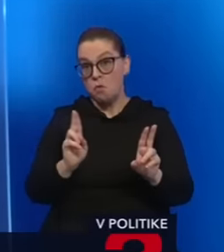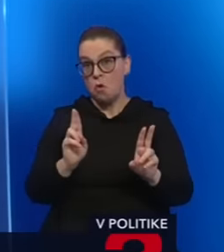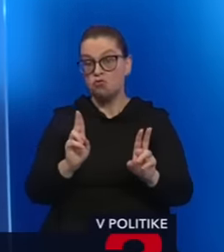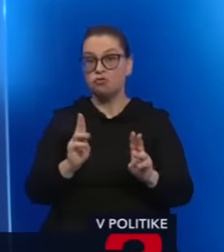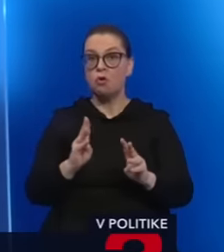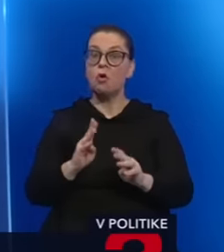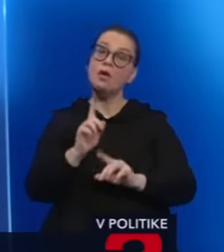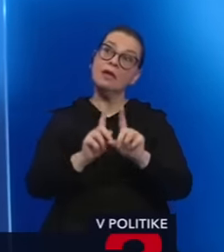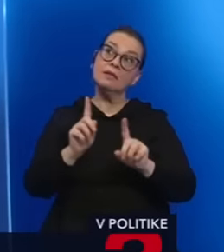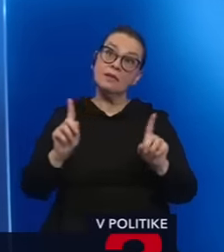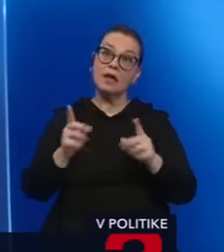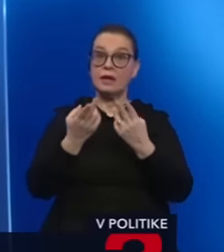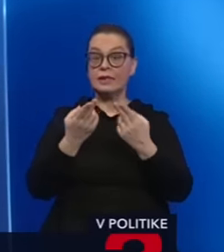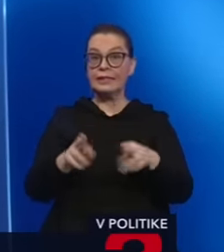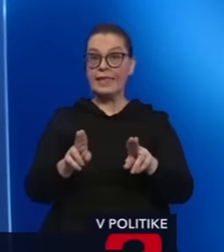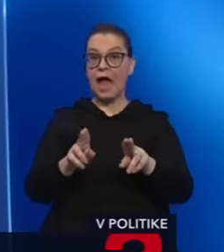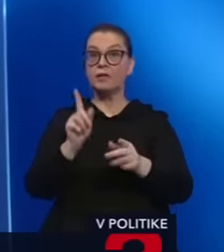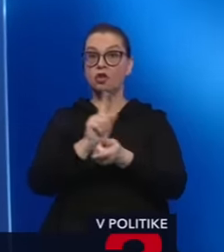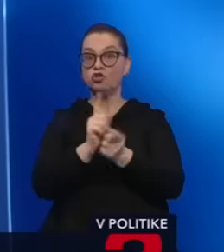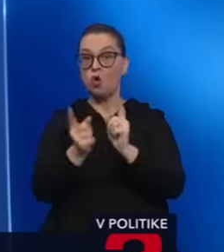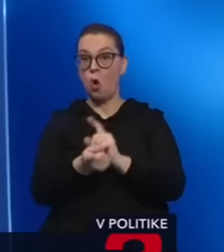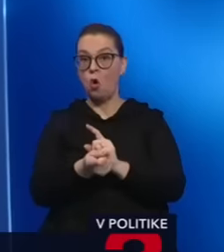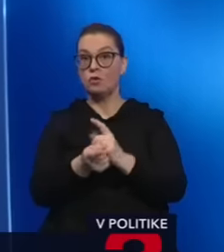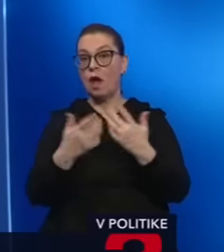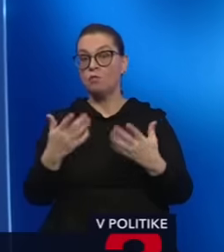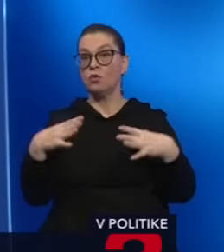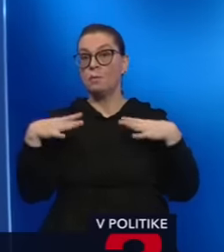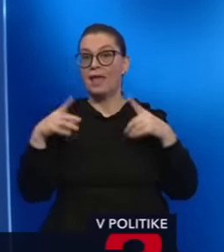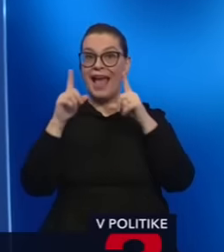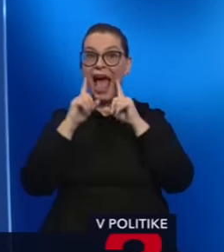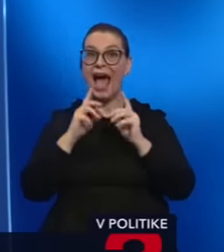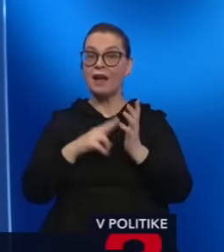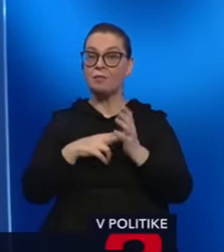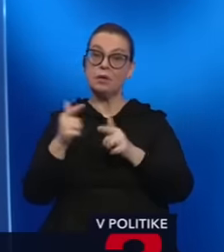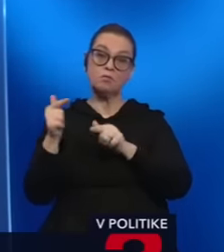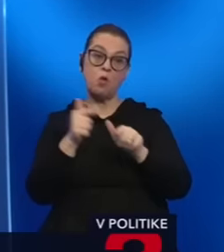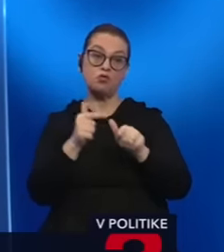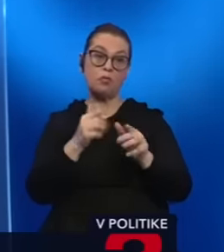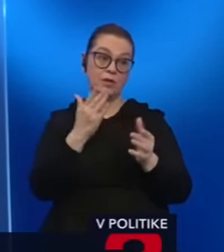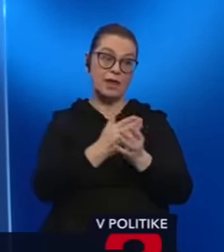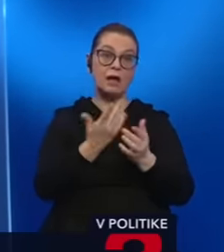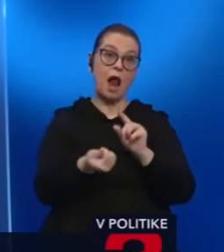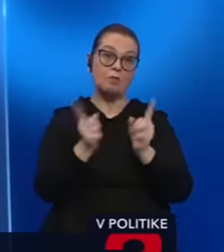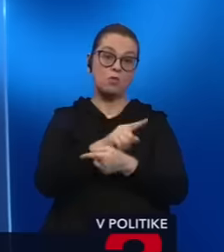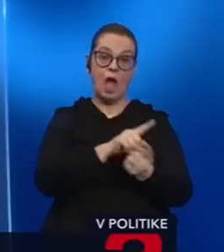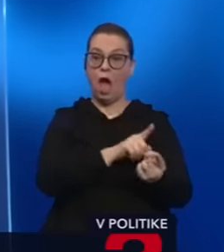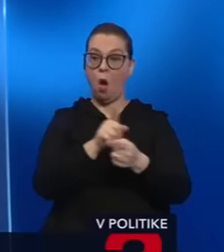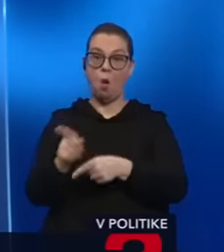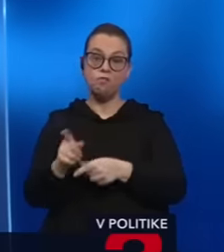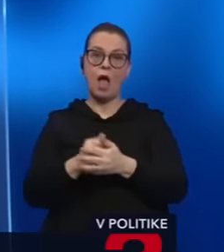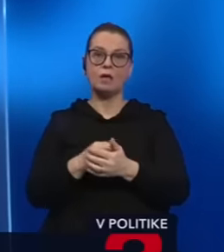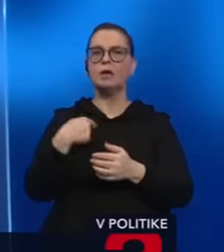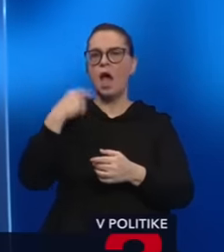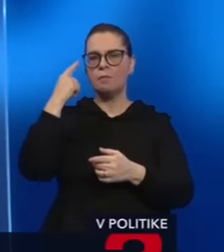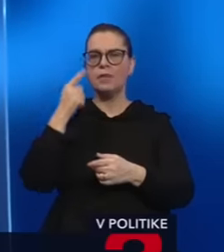môže v určitej fáze dojsť k nejakej dohode, buď s pánom Harabinou, že by podporil Danka, alebo Danko by podporila Harabina. Myslím si, že